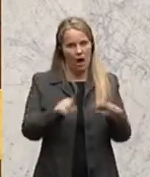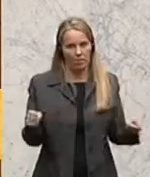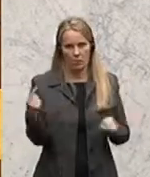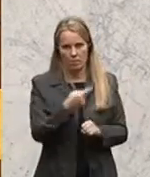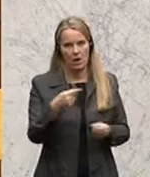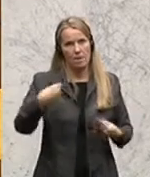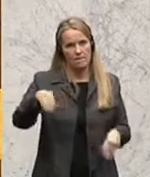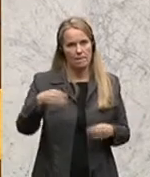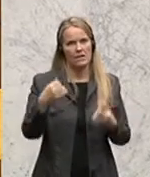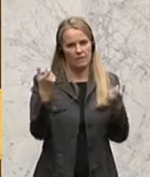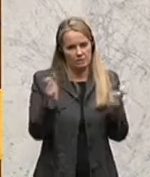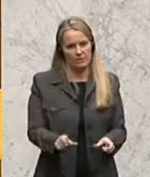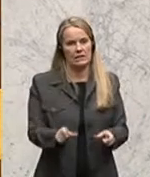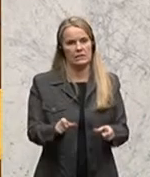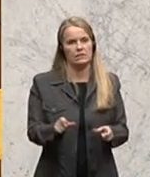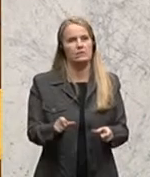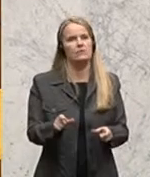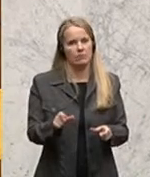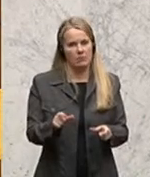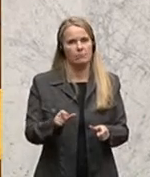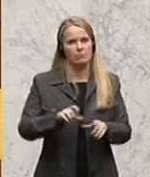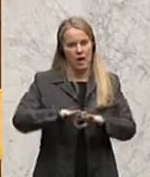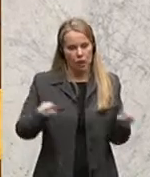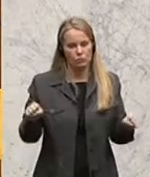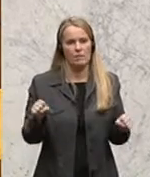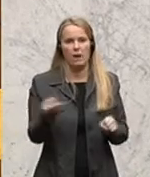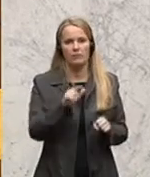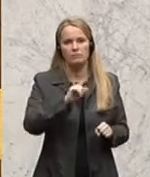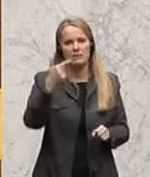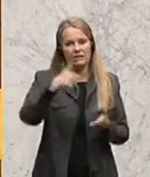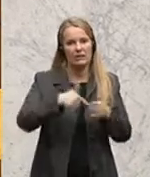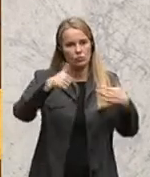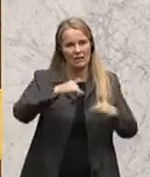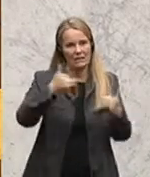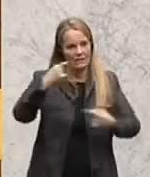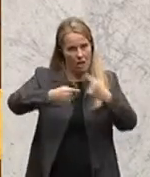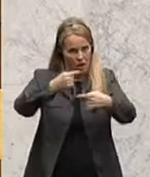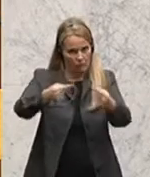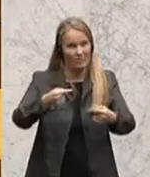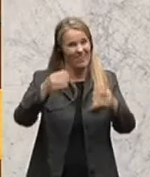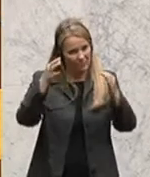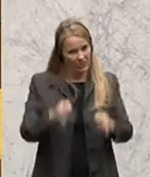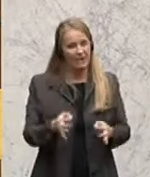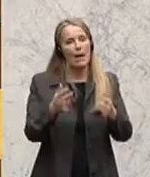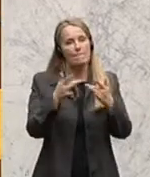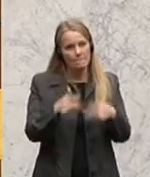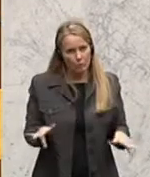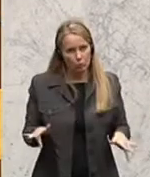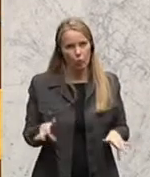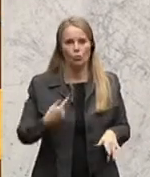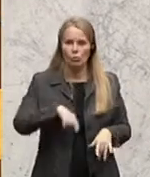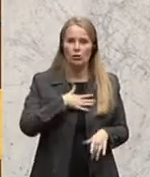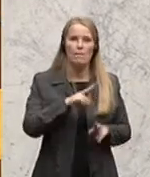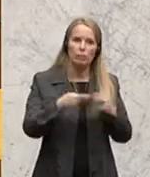Pensionen festgelegt, wie es bis 2018 laufen soll. Und Fakt ist auch, dass die Pensionen in den Händen